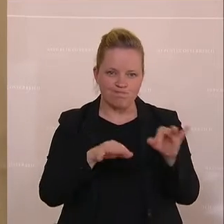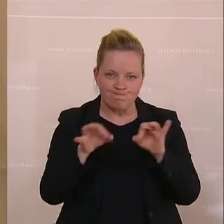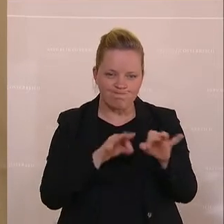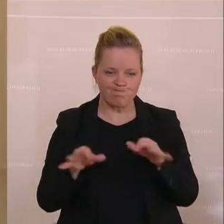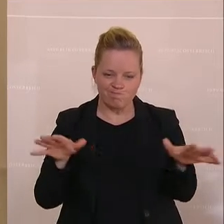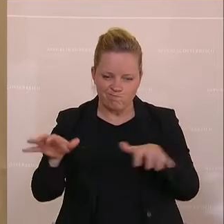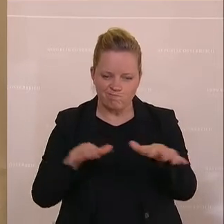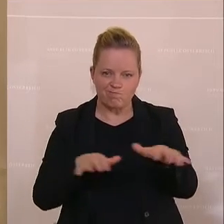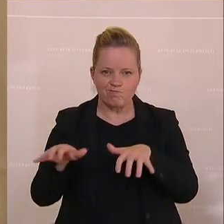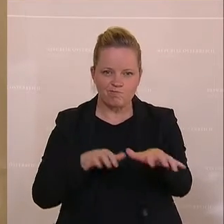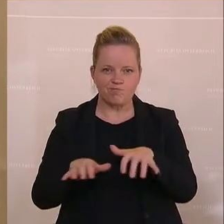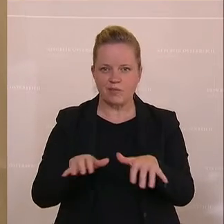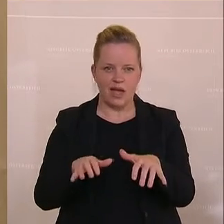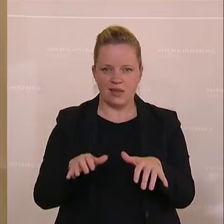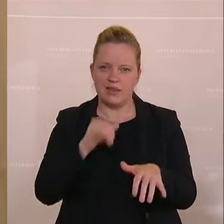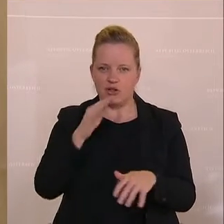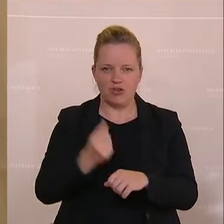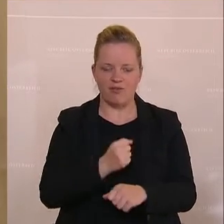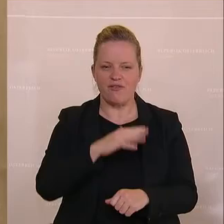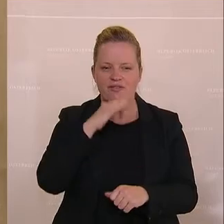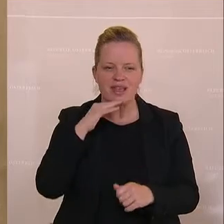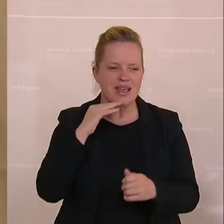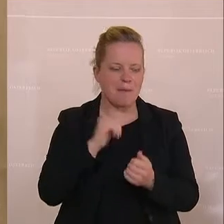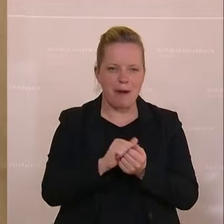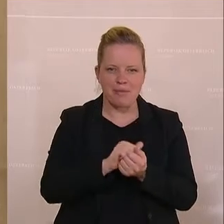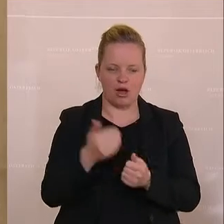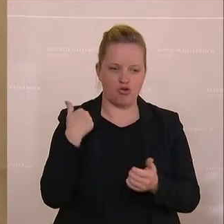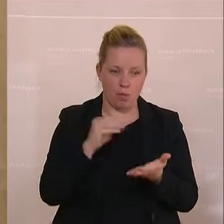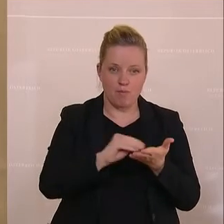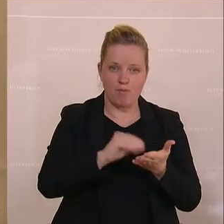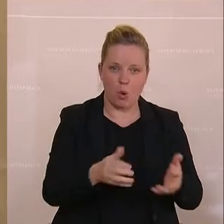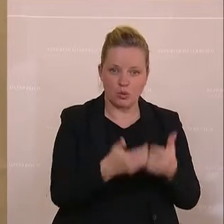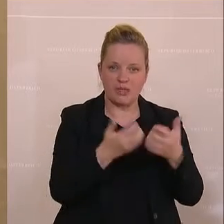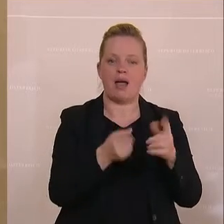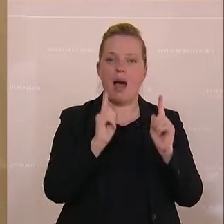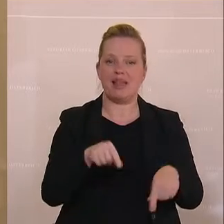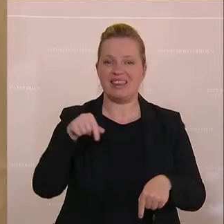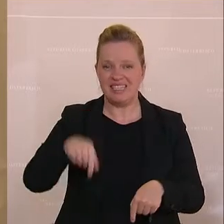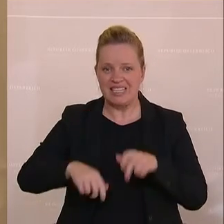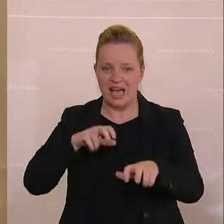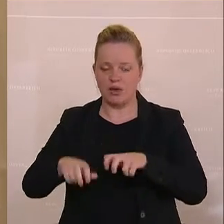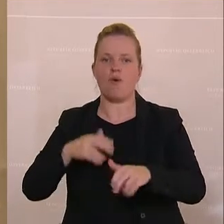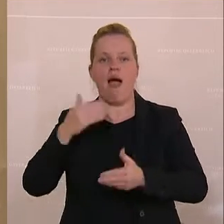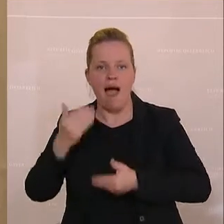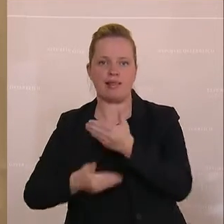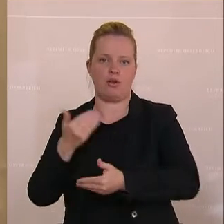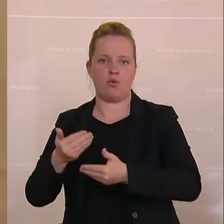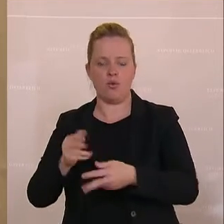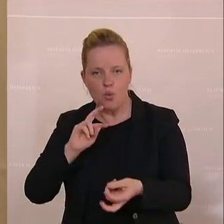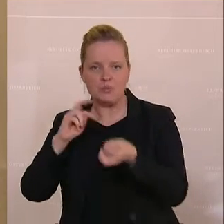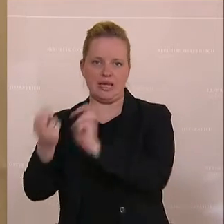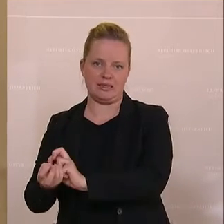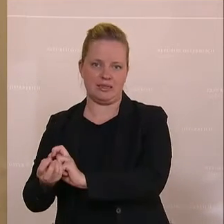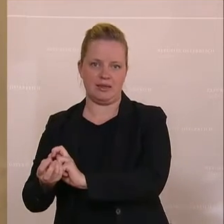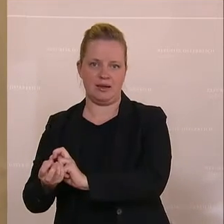zusammenzutragen, gescheitert. Berge an Papier wurde produziert. Aber diese Regierung handelt und setzt um. Die